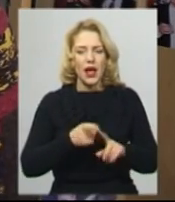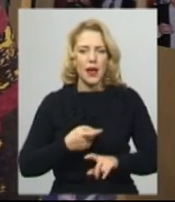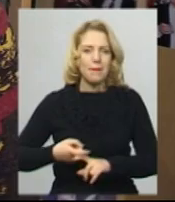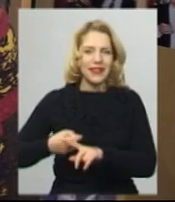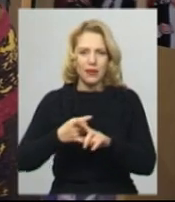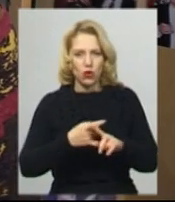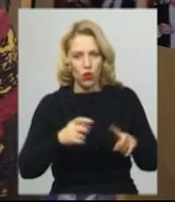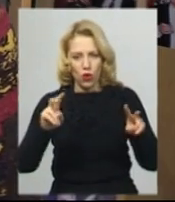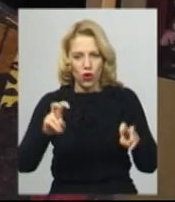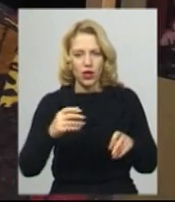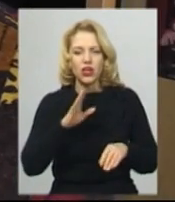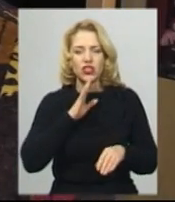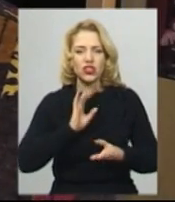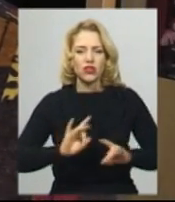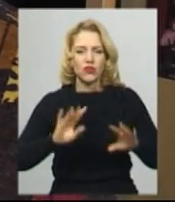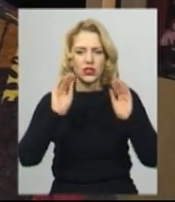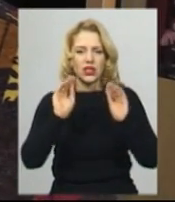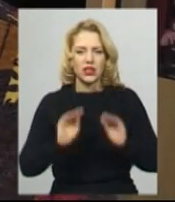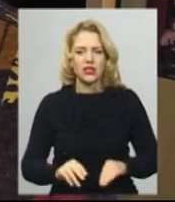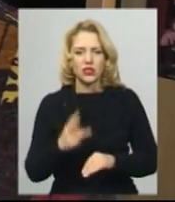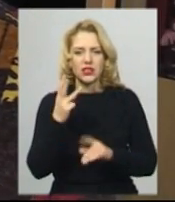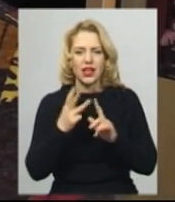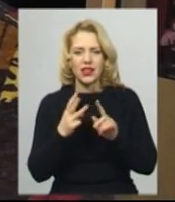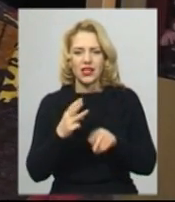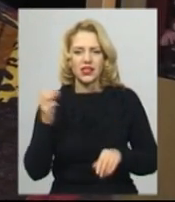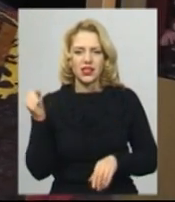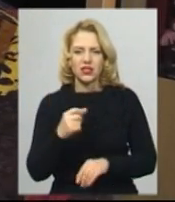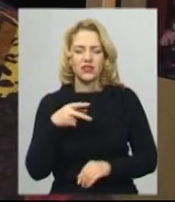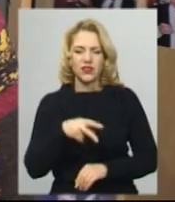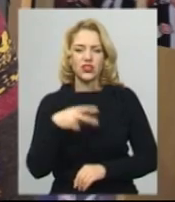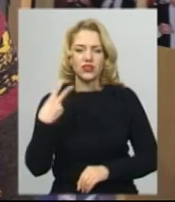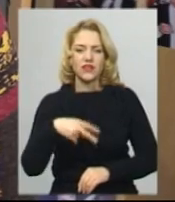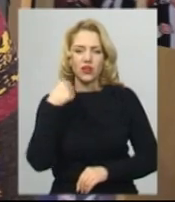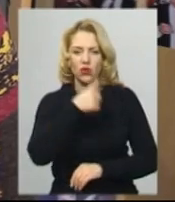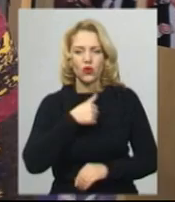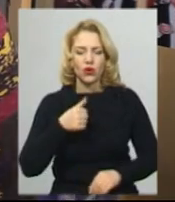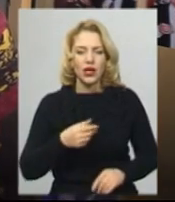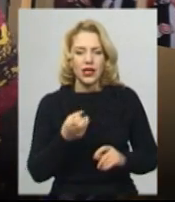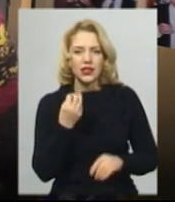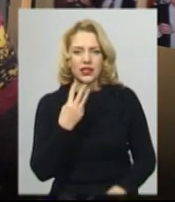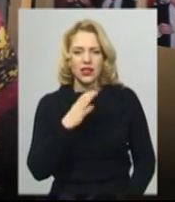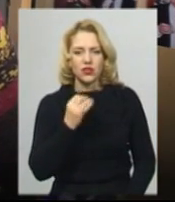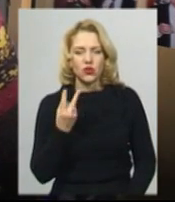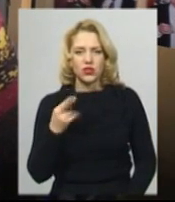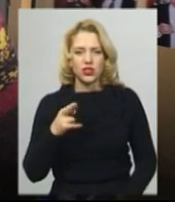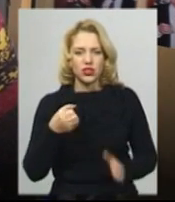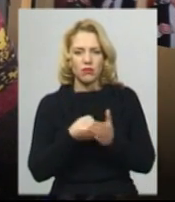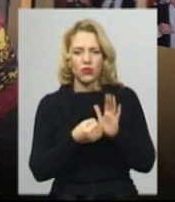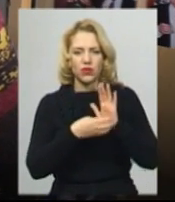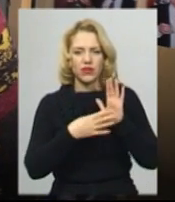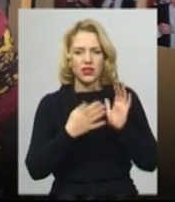Калінер. Жінка наводить статистику за третій тиждень 2020 року. З 13 січня по 19